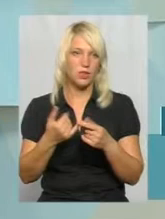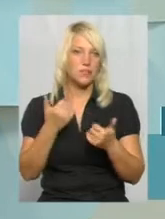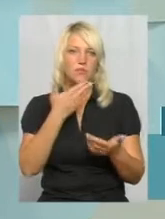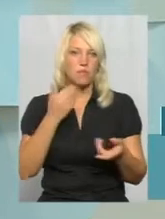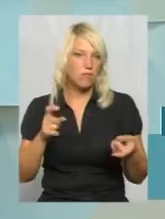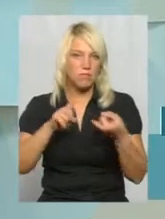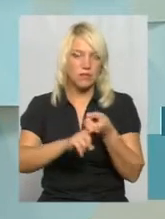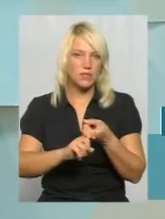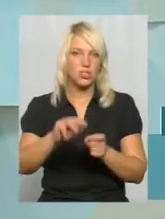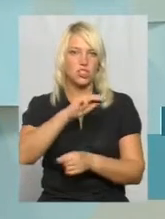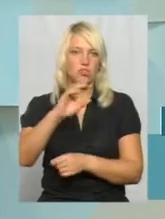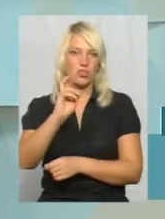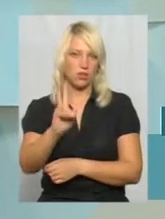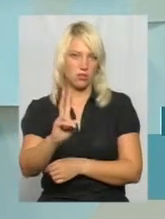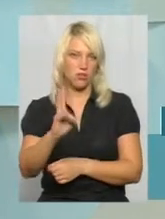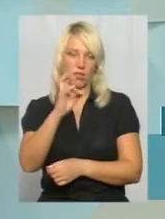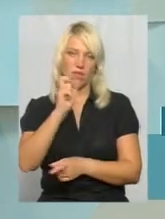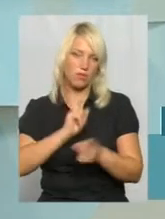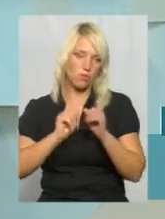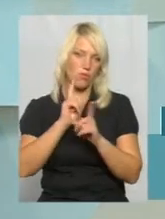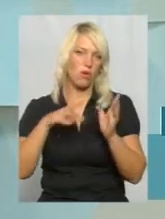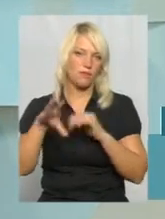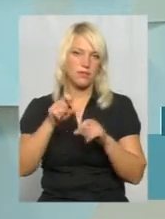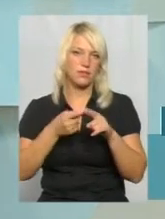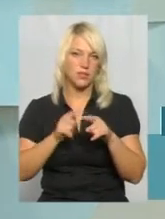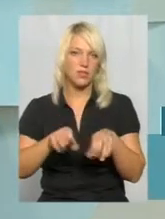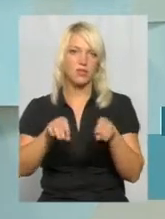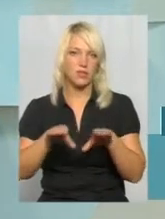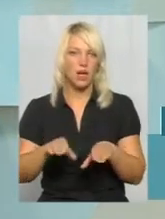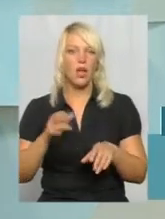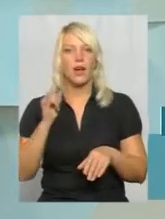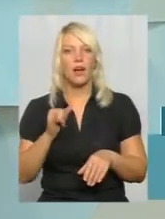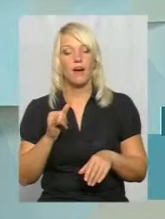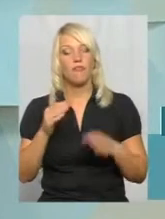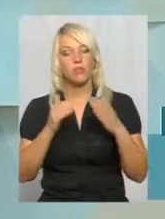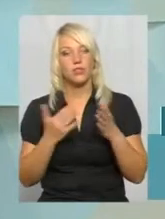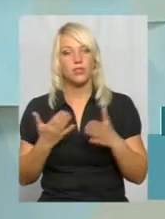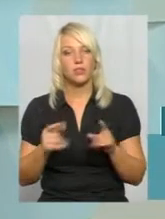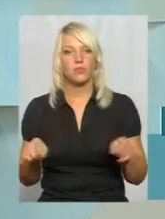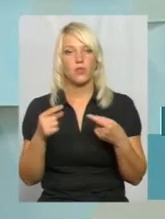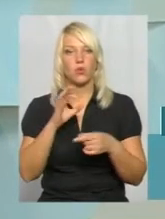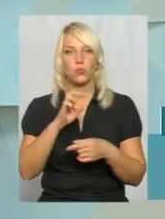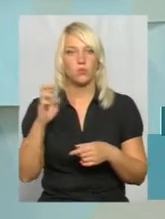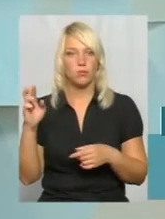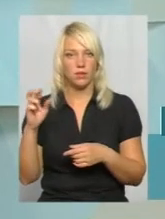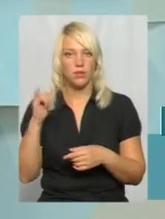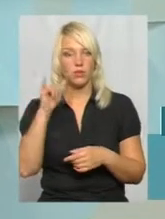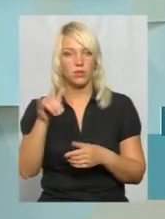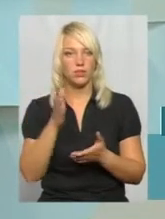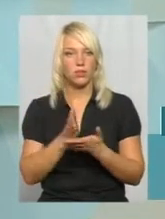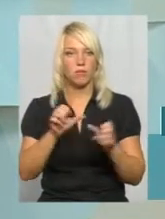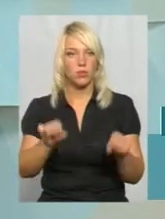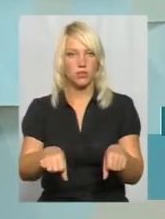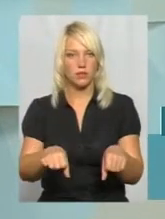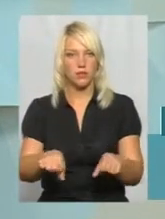немає. На зборах це вибирається. Але в будинках, в яких створені ОСББ, вони мають можливість